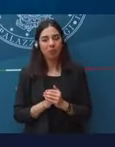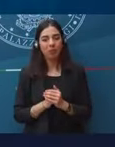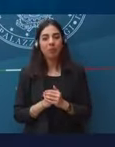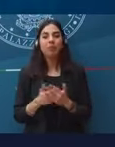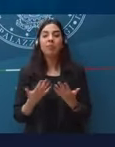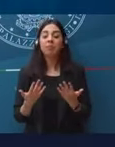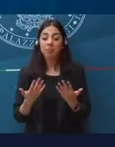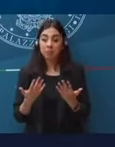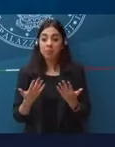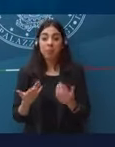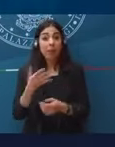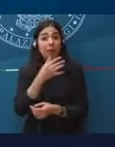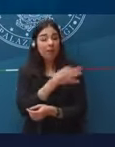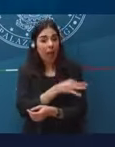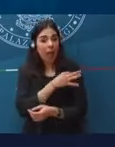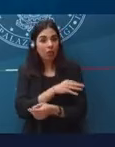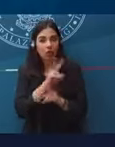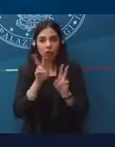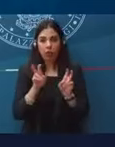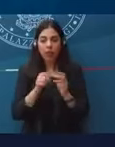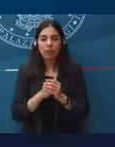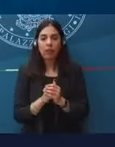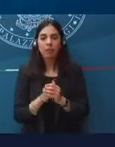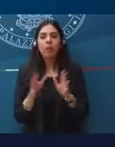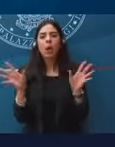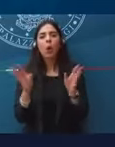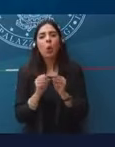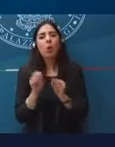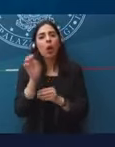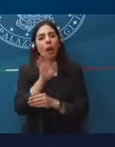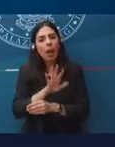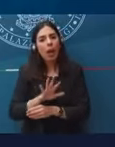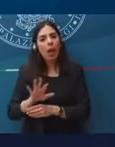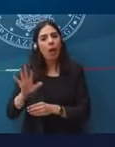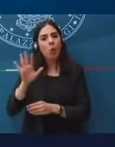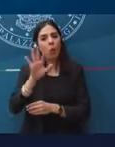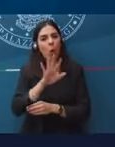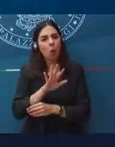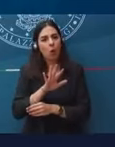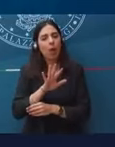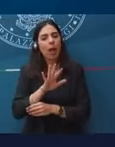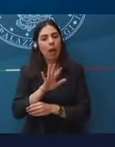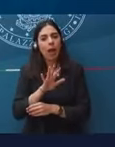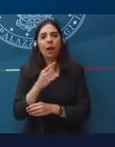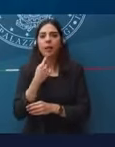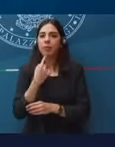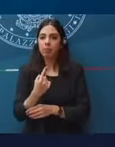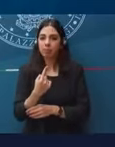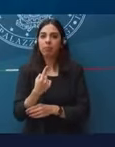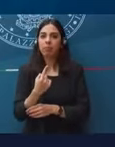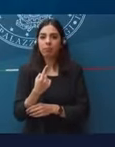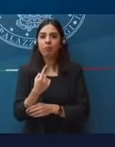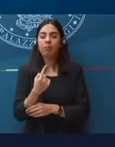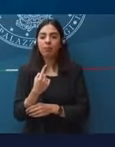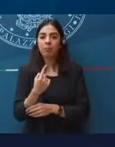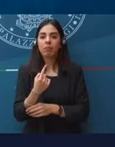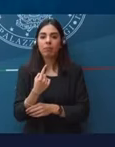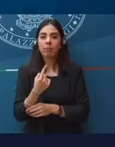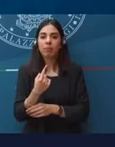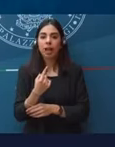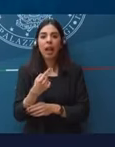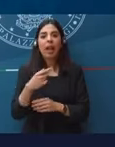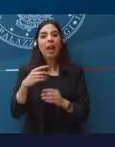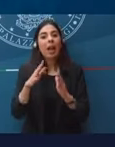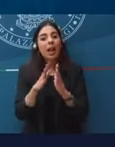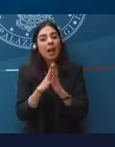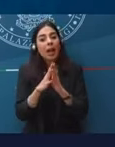Dunque, l'Unione Europea prevede che vengano bloccate le esportazioni di quelle ditte,